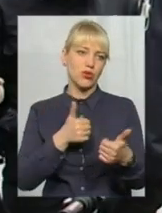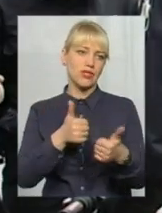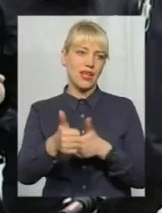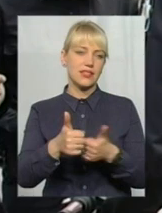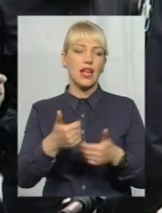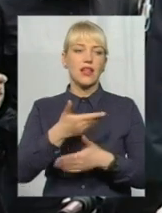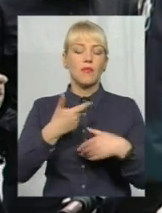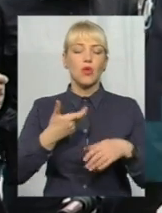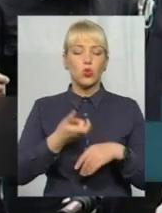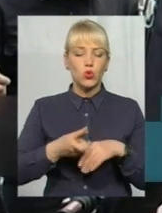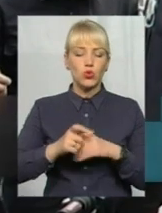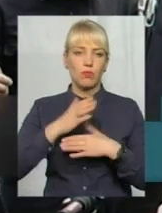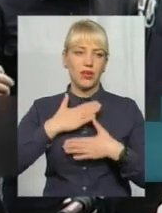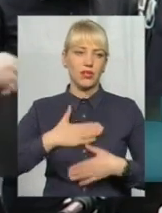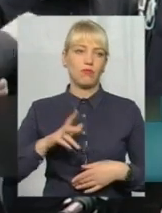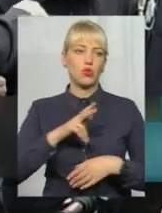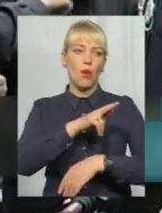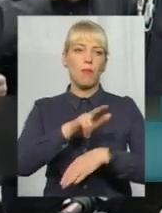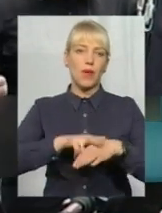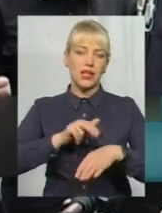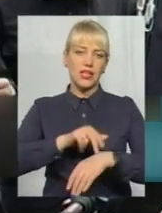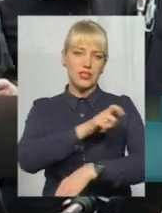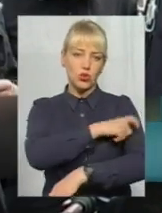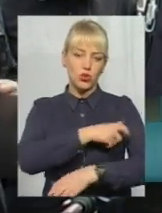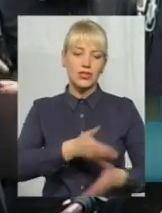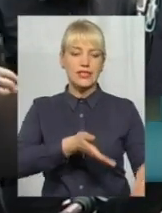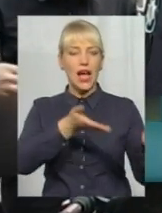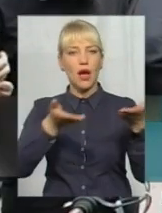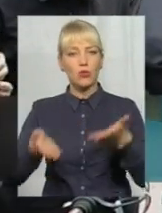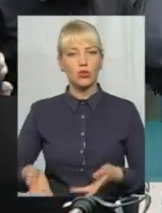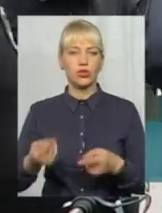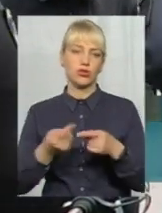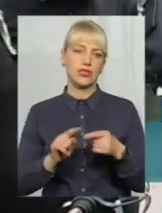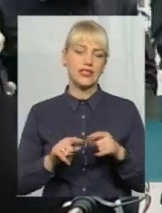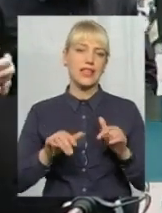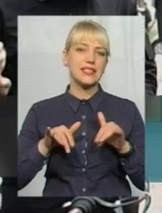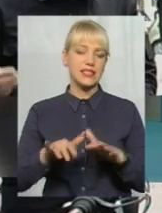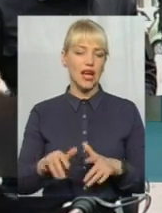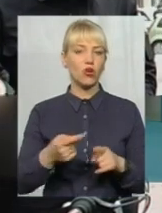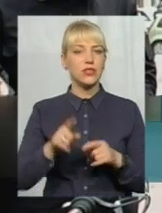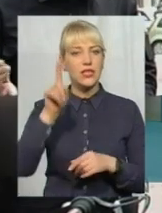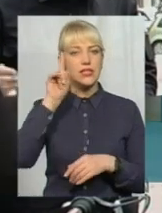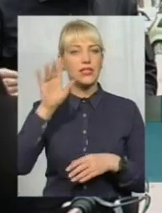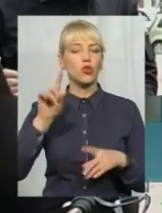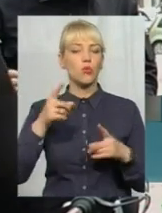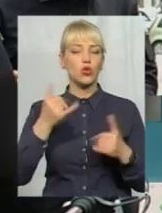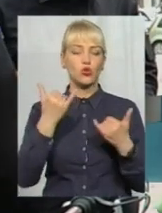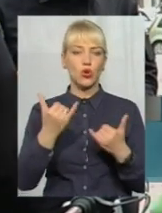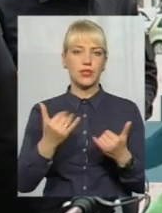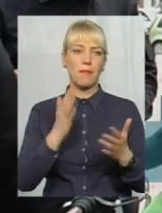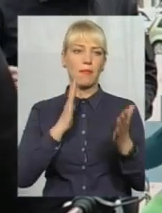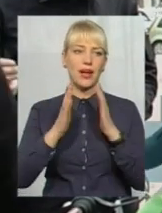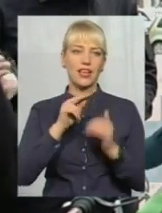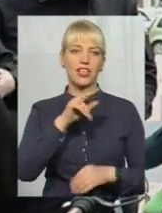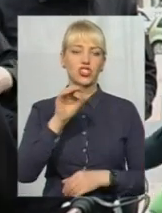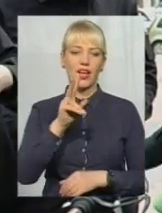Нам дуже приємно, що саме патрульну поліцію в Хмельницькій області запросили до даного заходу. І це дуже знаково, адже сьогоднішнього дня в парк імені Щекмана буде